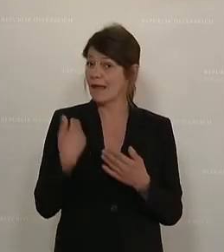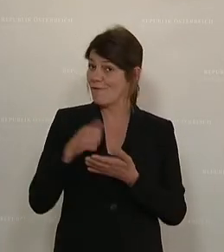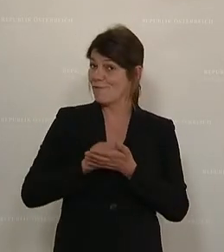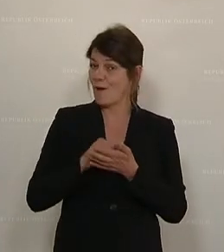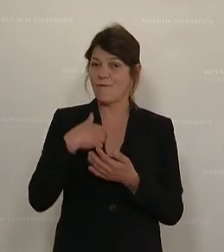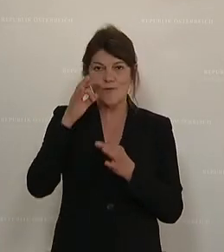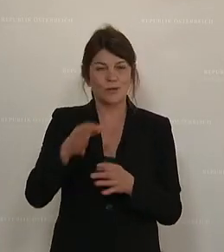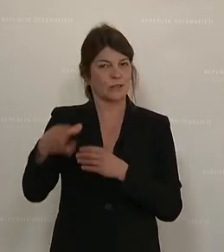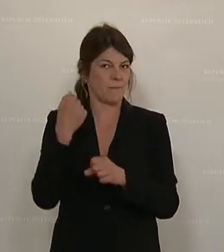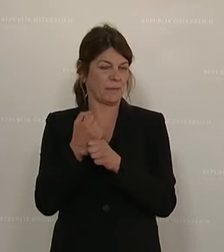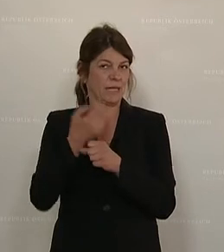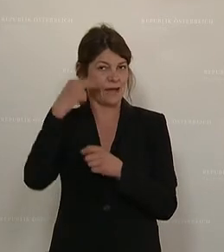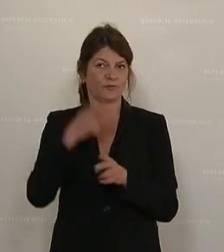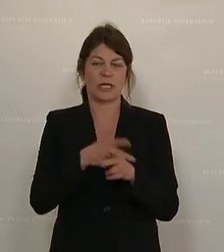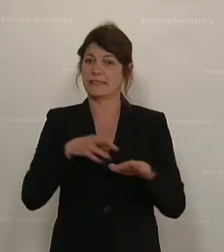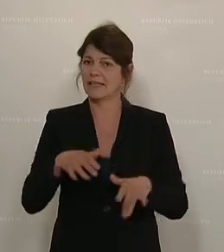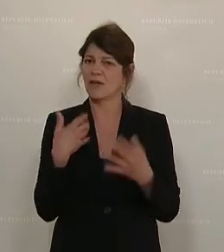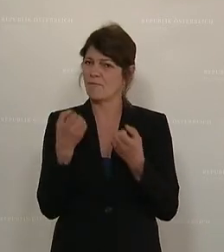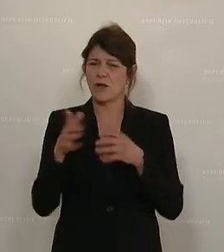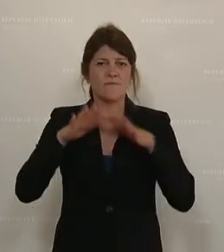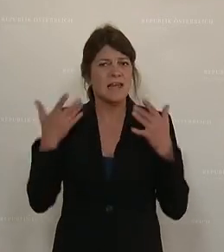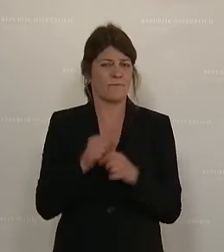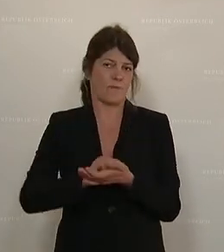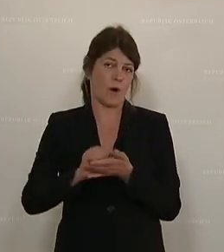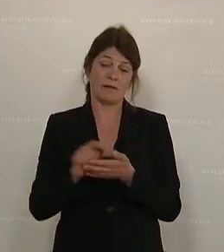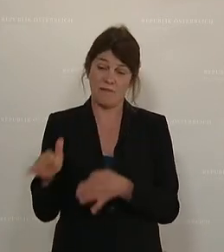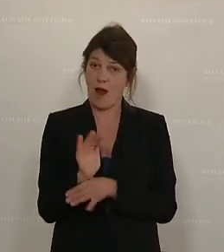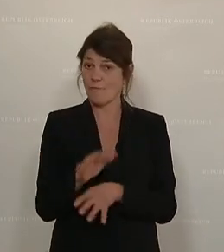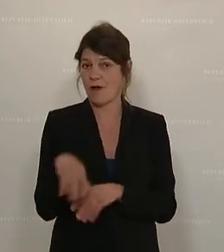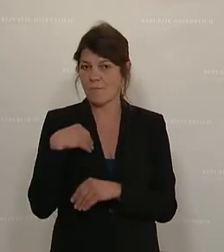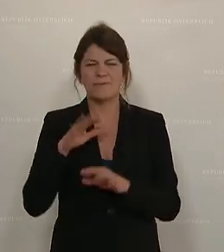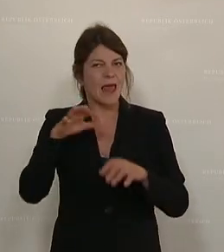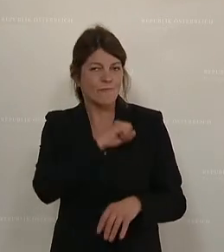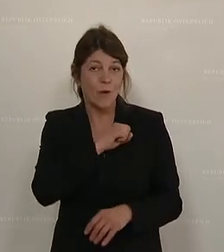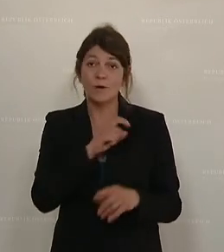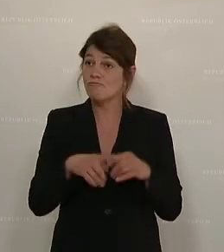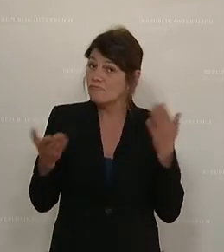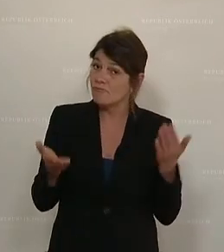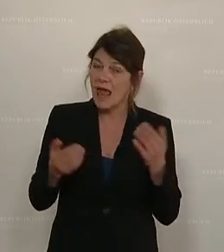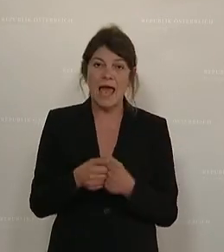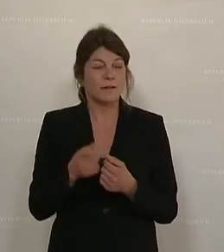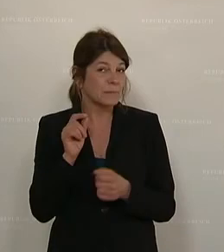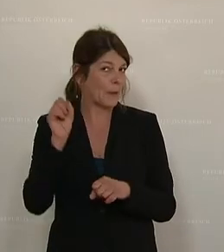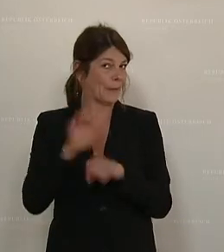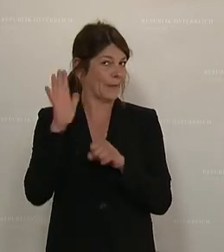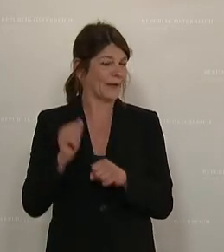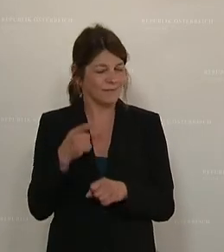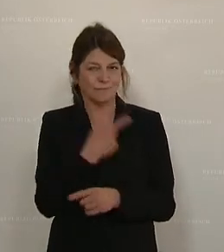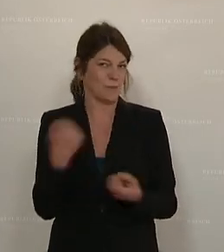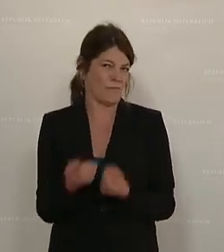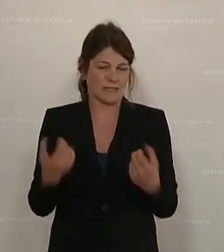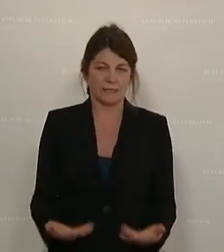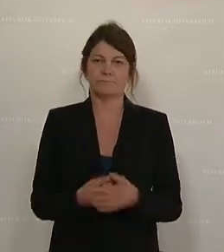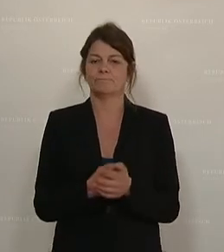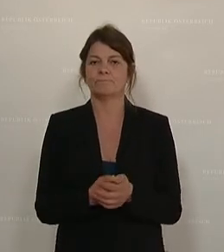eine gute Zusammenarbeit. Ich wünsche Ihnen viel Freude an der Aufgabe, viel Erfolg und vielleicht auch noch ein bisschen das Glück des Tüchtigen. Danke. Dank. Dank.